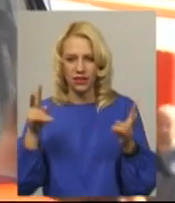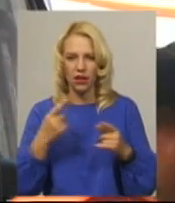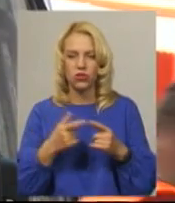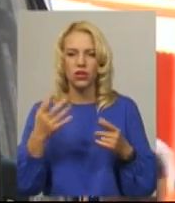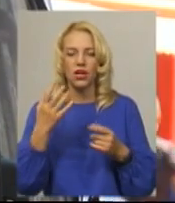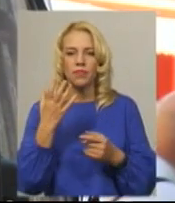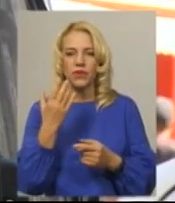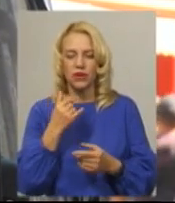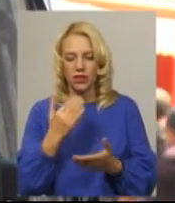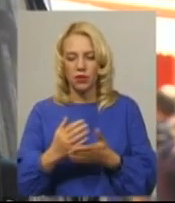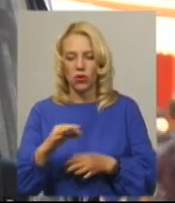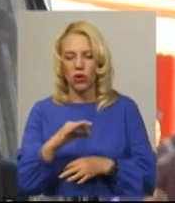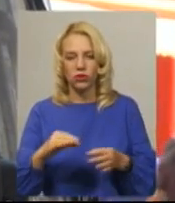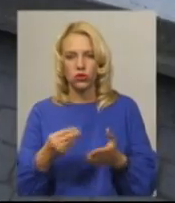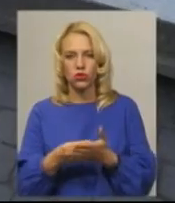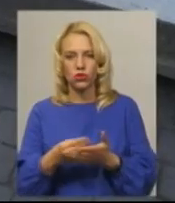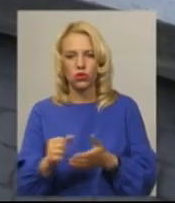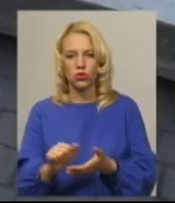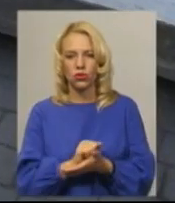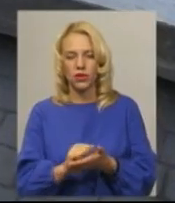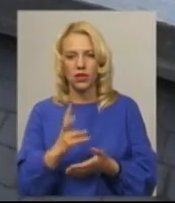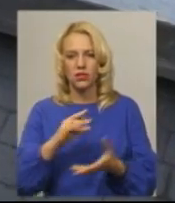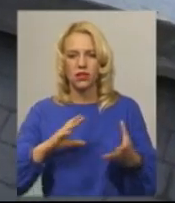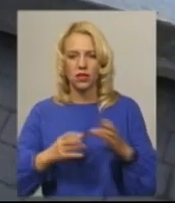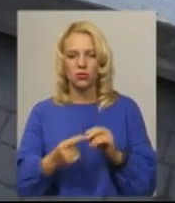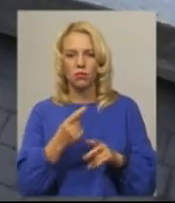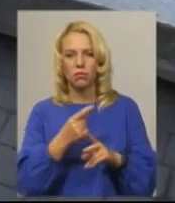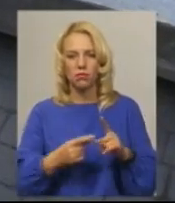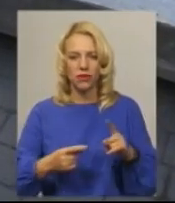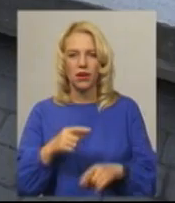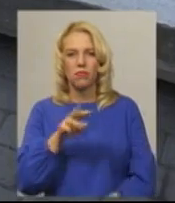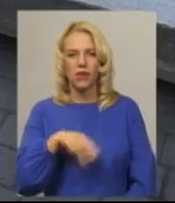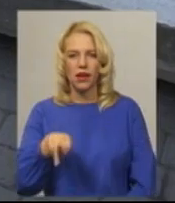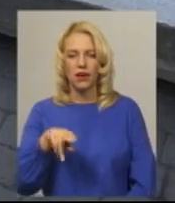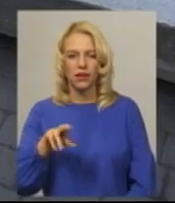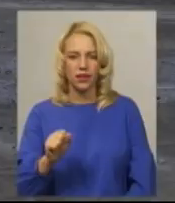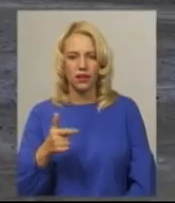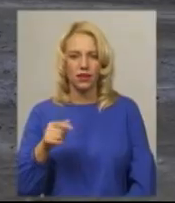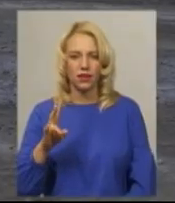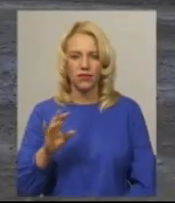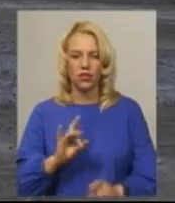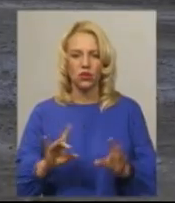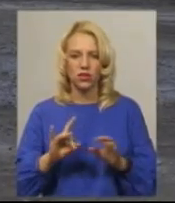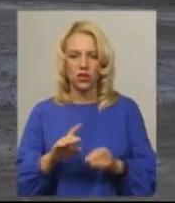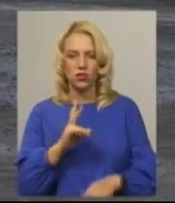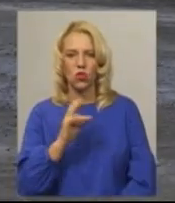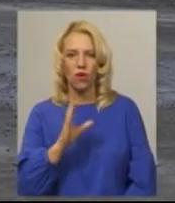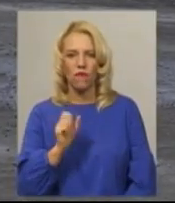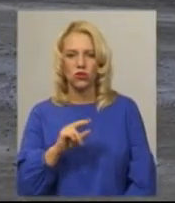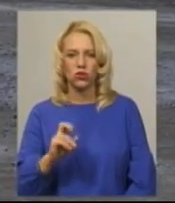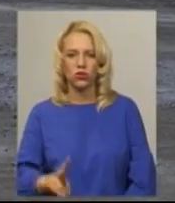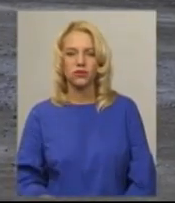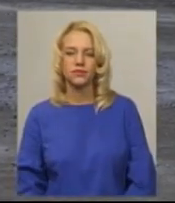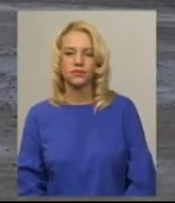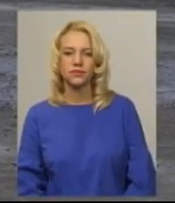наразі лежить проєктно-кошторисної документації на ремонт доріг на суму понад півмільярда гривень, зазначив Василь Новачук. Леся Боровець, Тим'ян Цегольник.